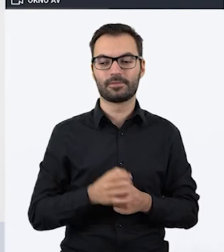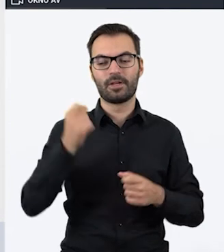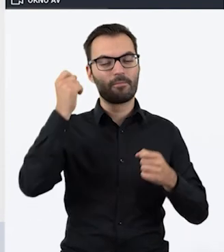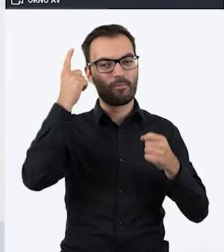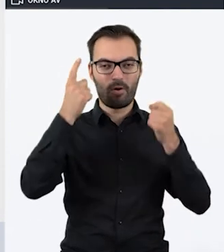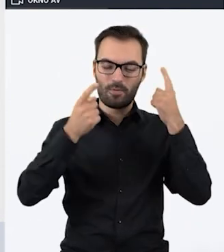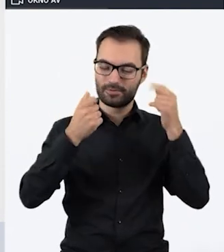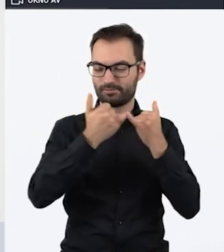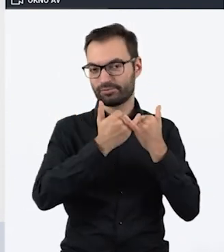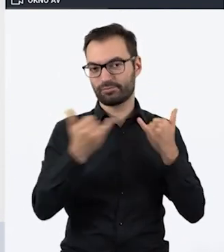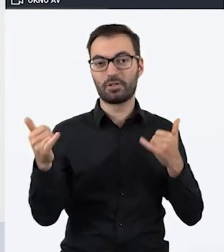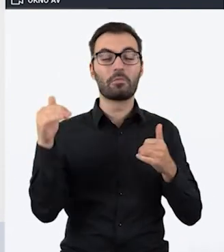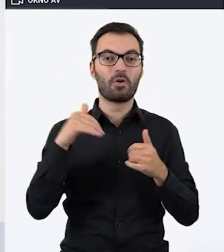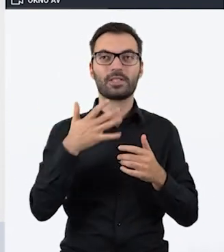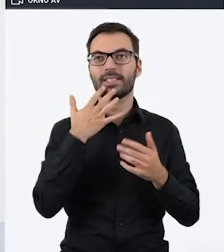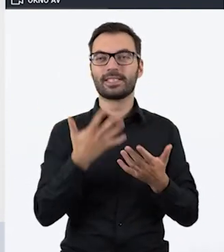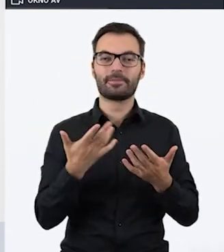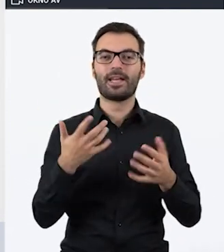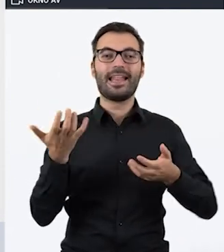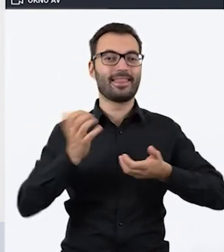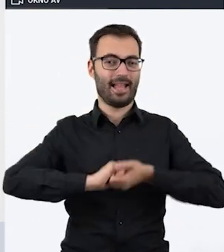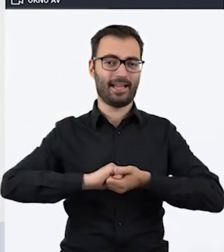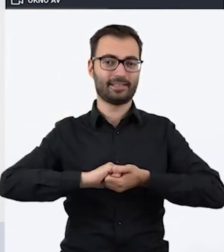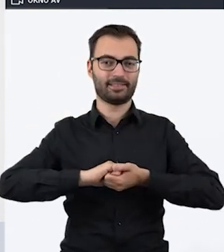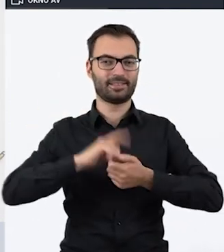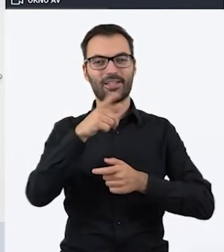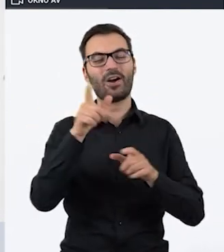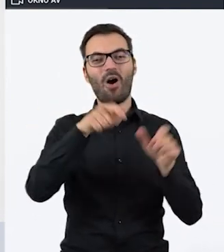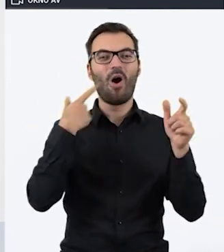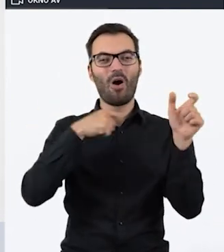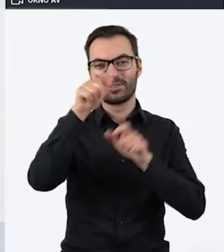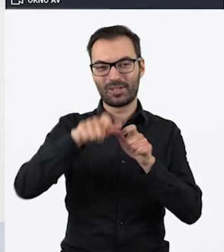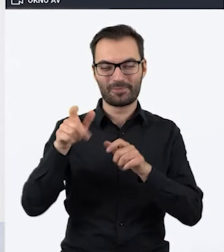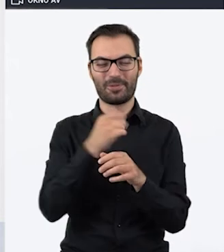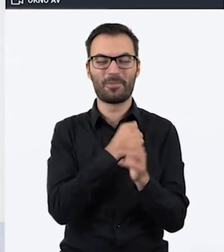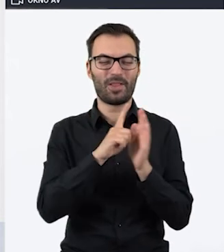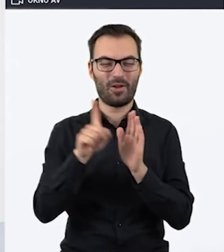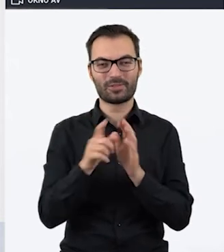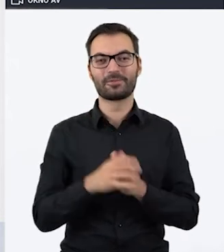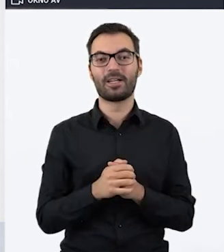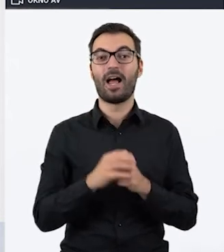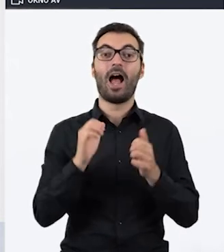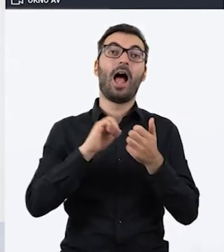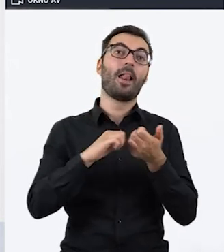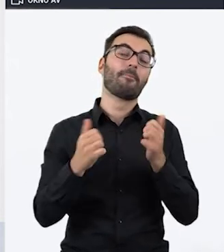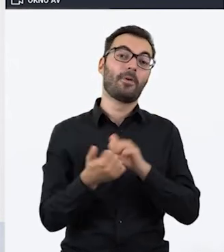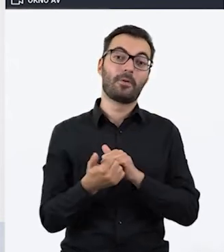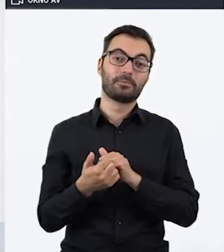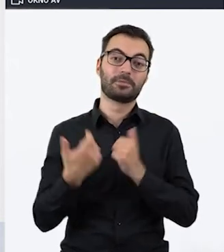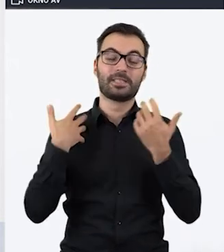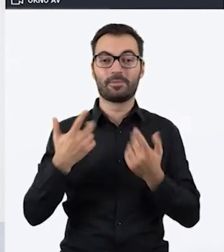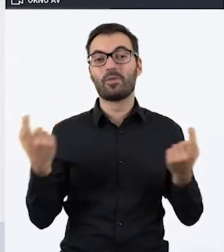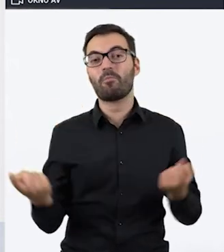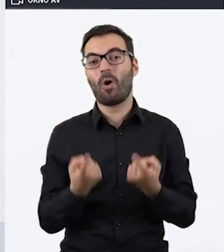Bardzo wiele pomysłów. Być może zależy nam na integracji naszych czytelników i czytelniczek. A może zależy nam na